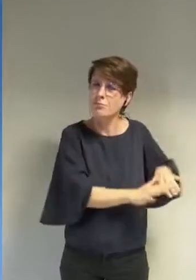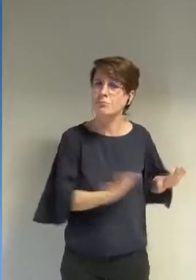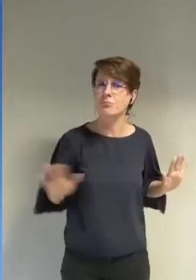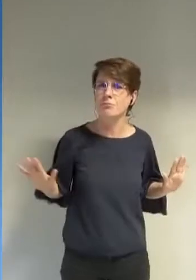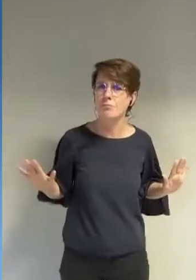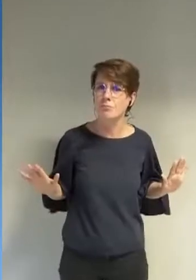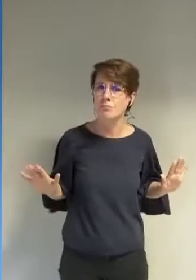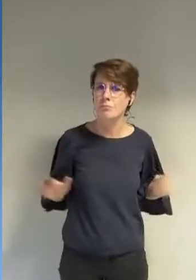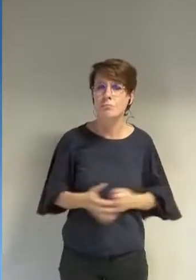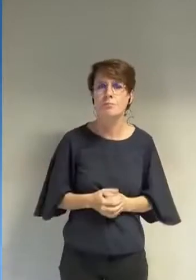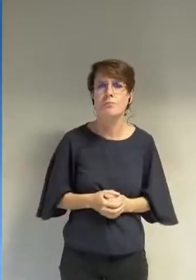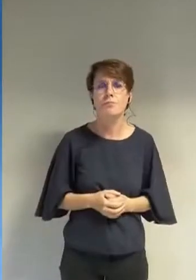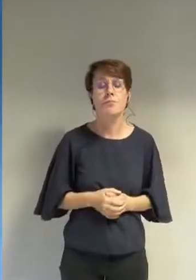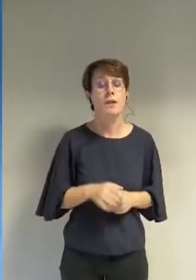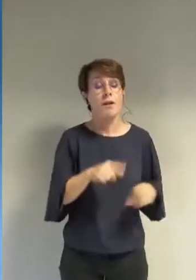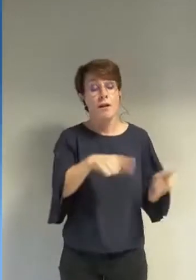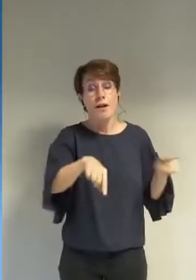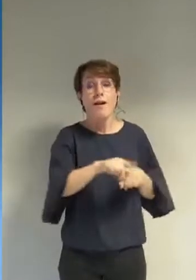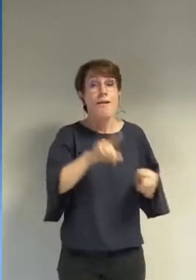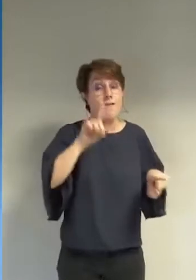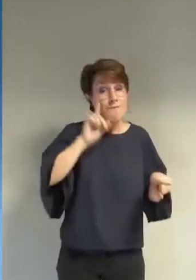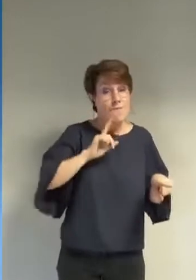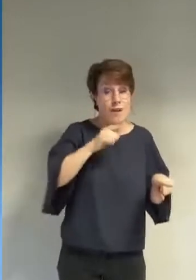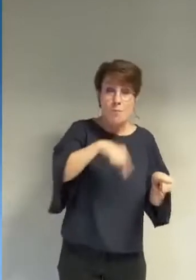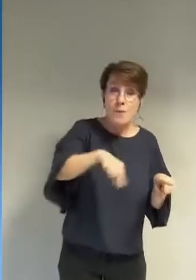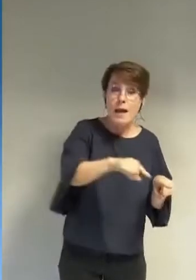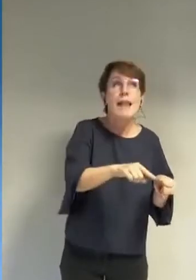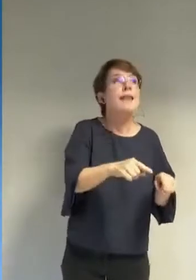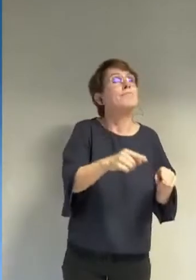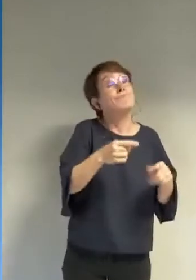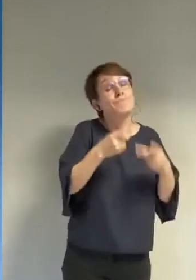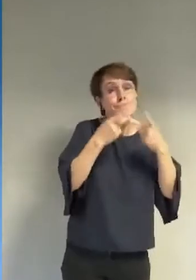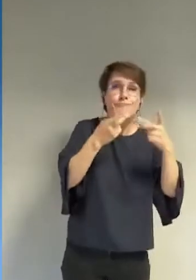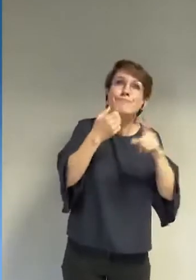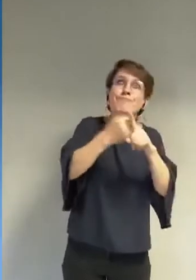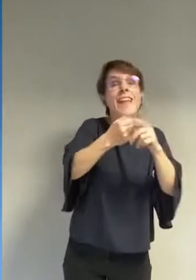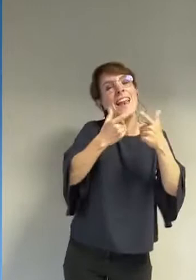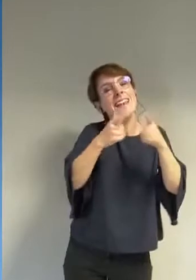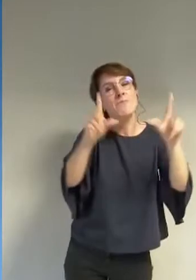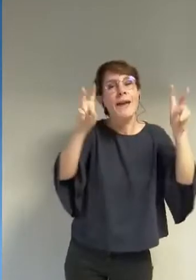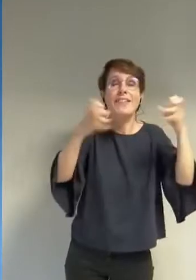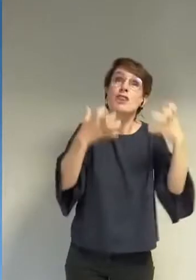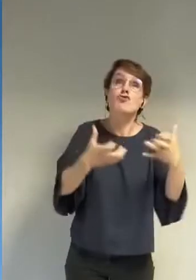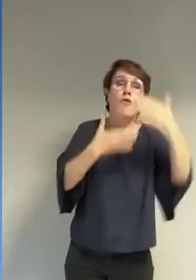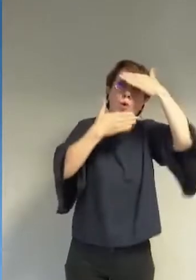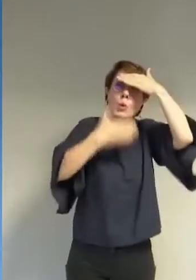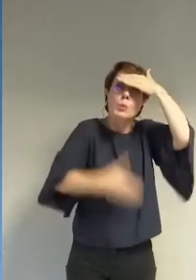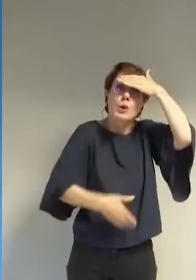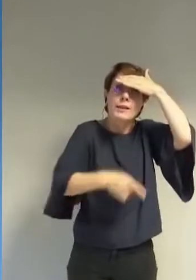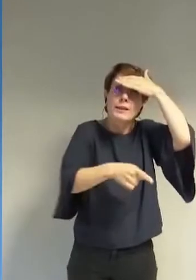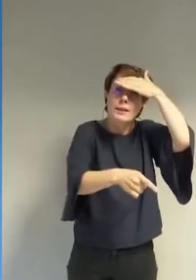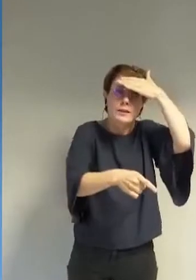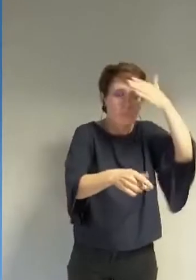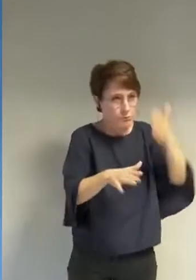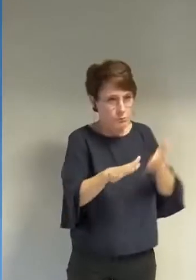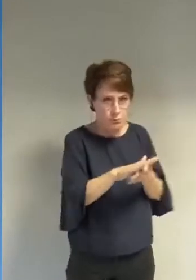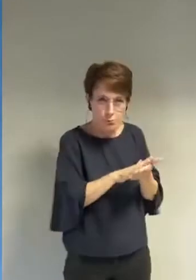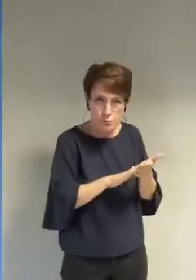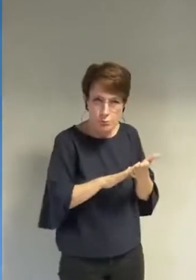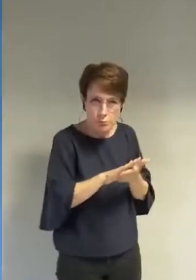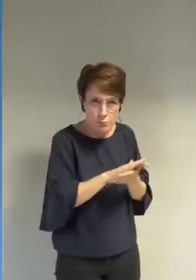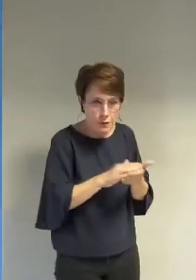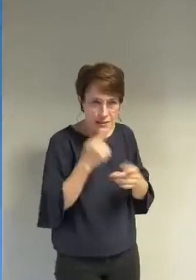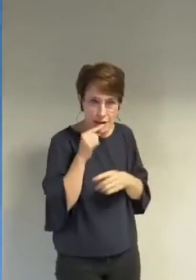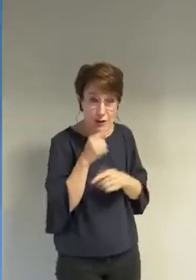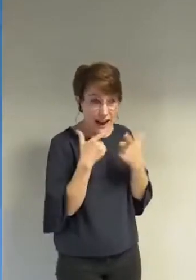pour ces femmes qui revendiquent cette liberté de porter le burkini elles ne se rendent pas compte qu'elles entravent inconsciemment leur